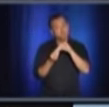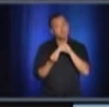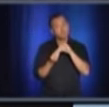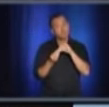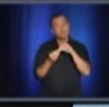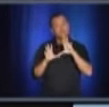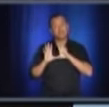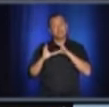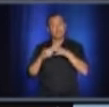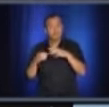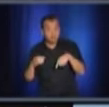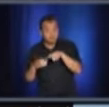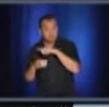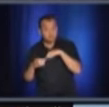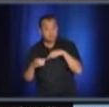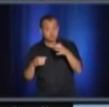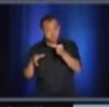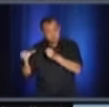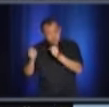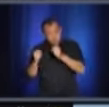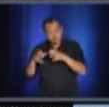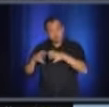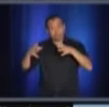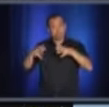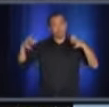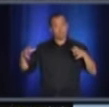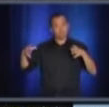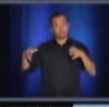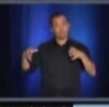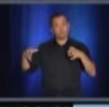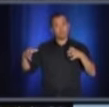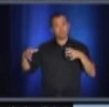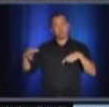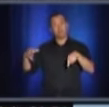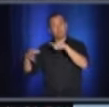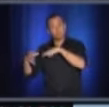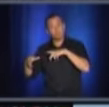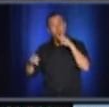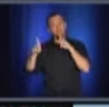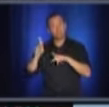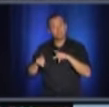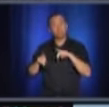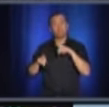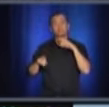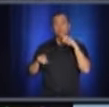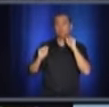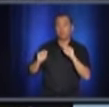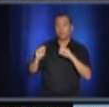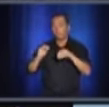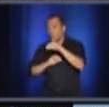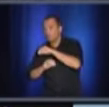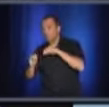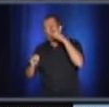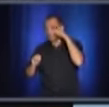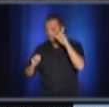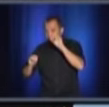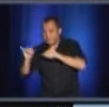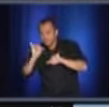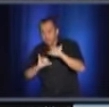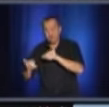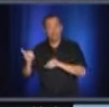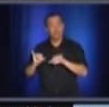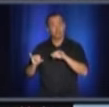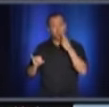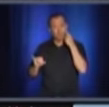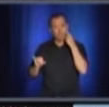au niveau de toute notre équipe de sous-ministres. On a des gens de logistique en ce moment qui sont en train de regarder du début